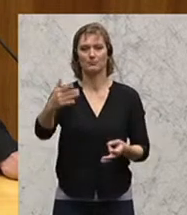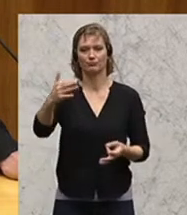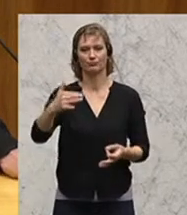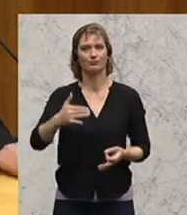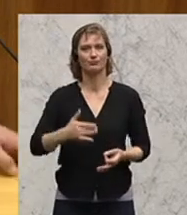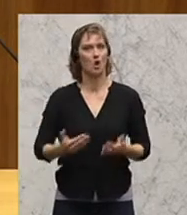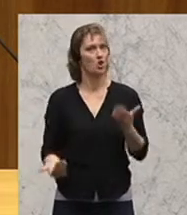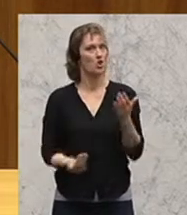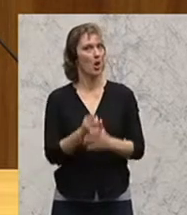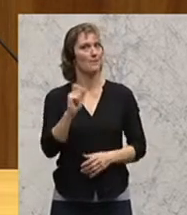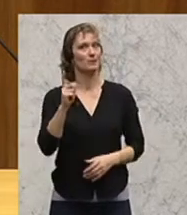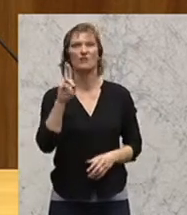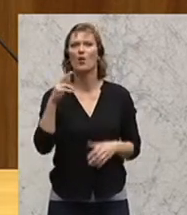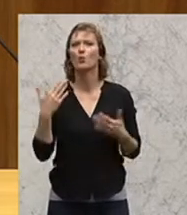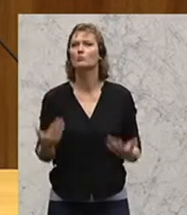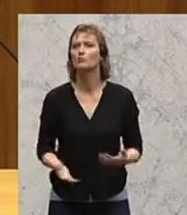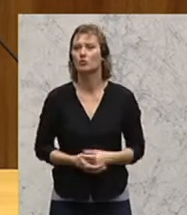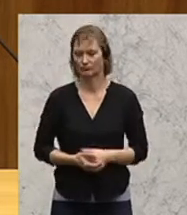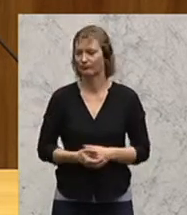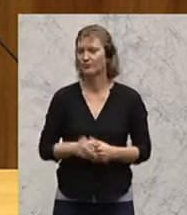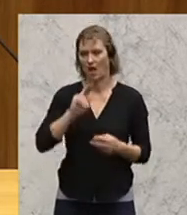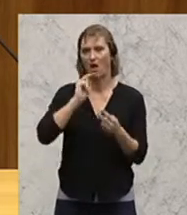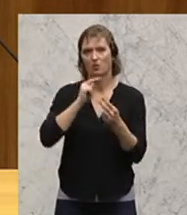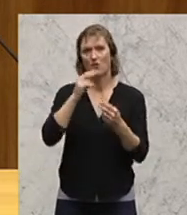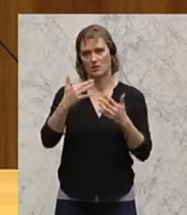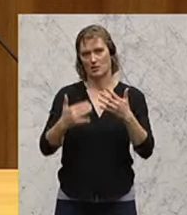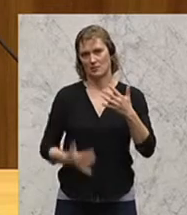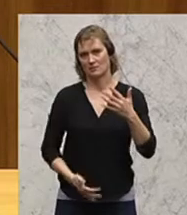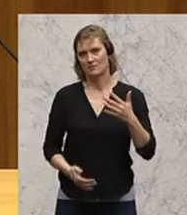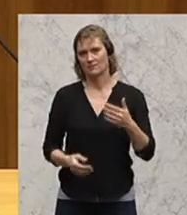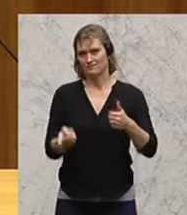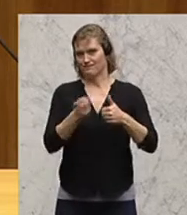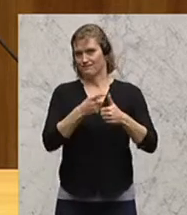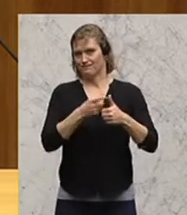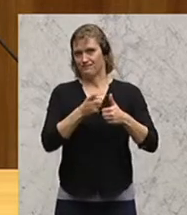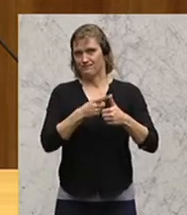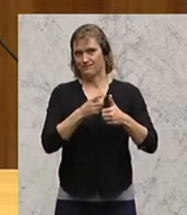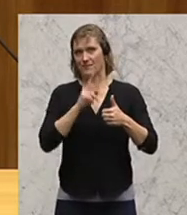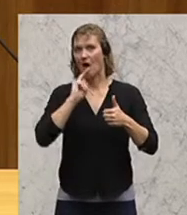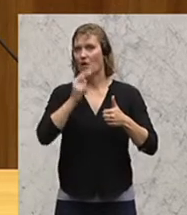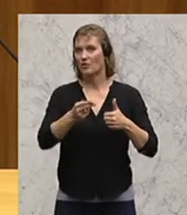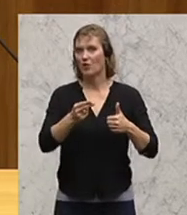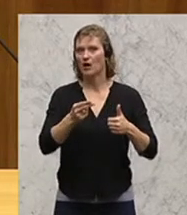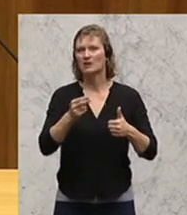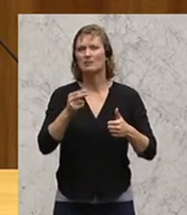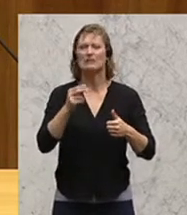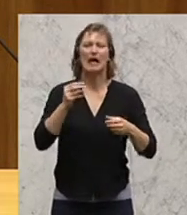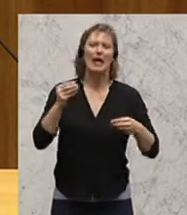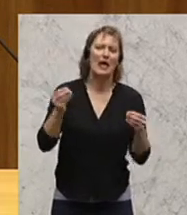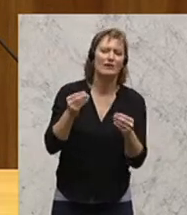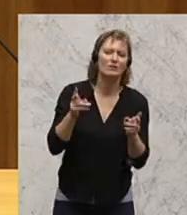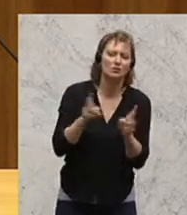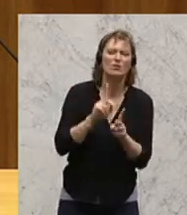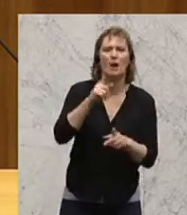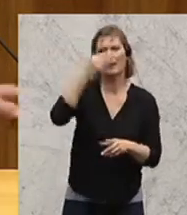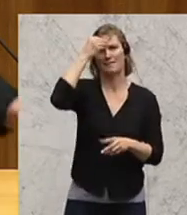wird. Warum tun sie das? Und da gibt es mehrere Antworten. Eine Antwort greift mit Sicherheit zu kurz, aber man soll sie nicht ganz